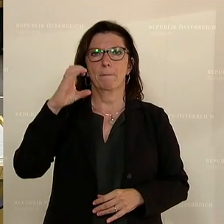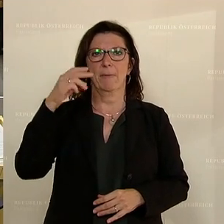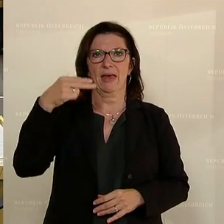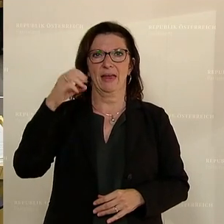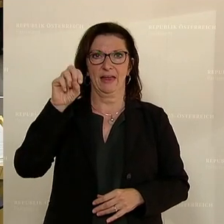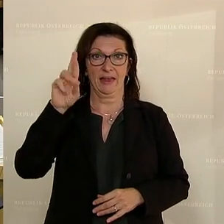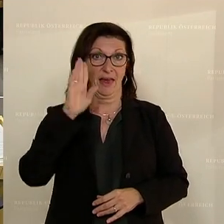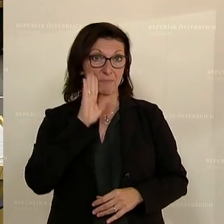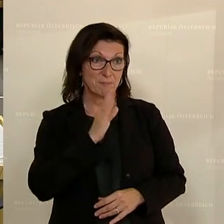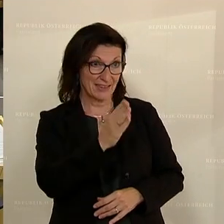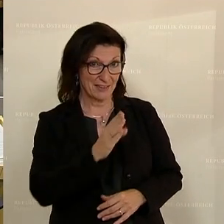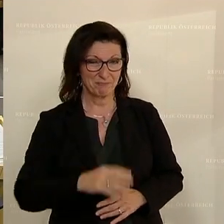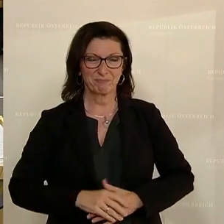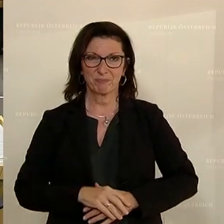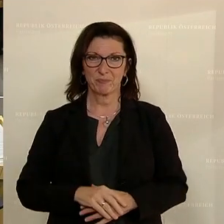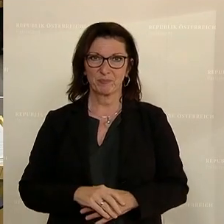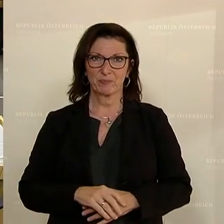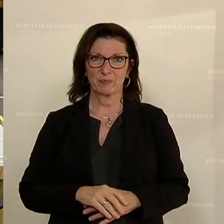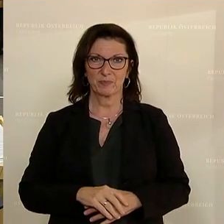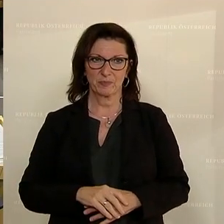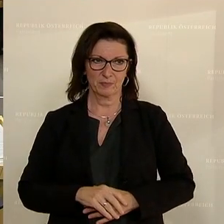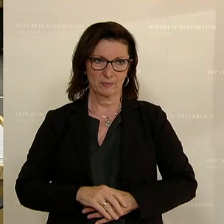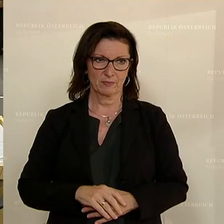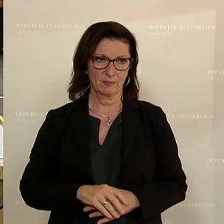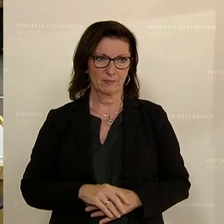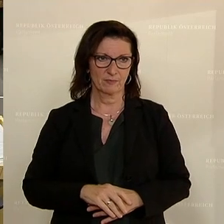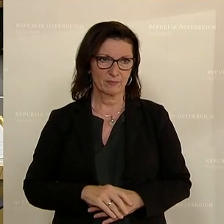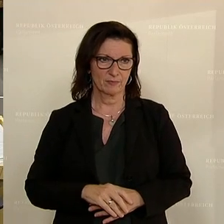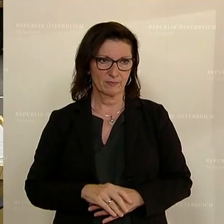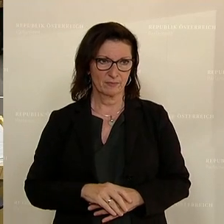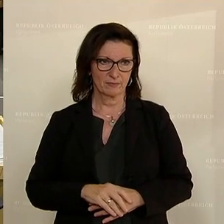ist die nächste Rednerin am Wort.